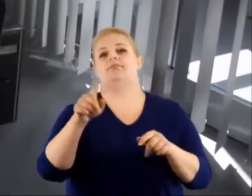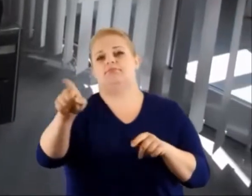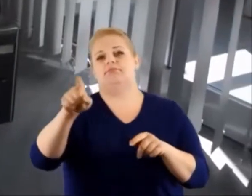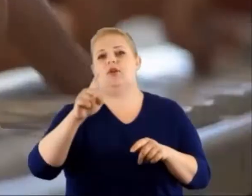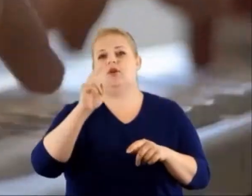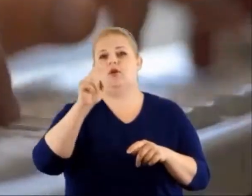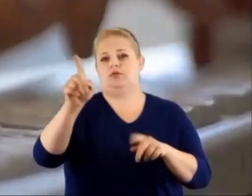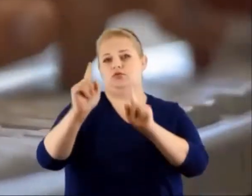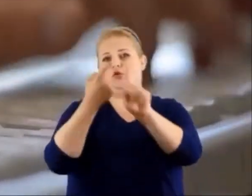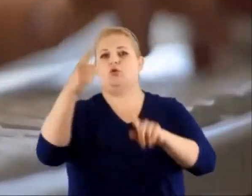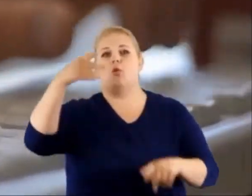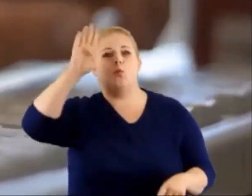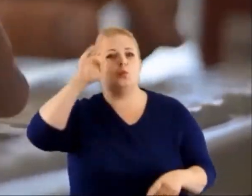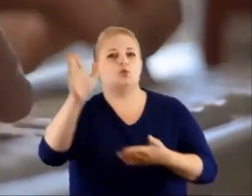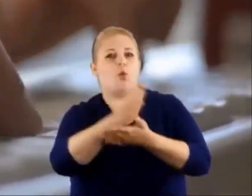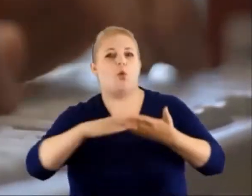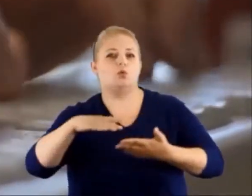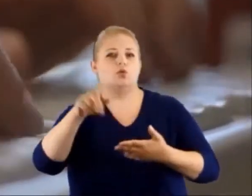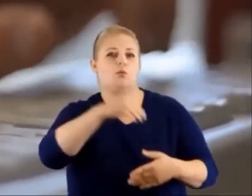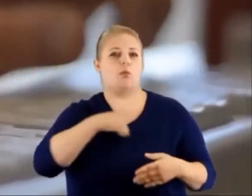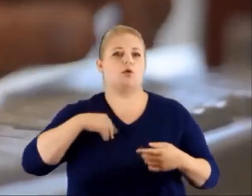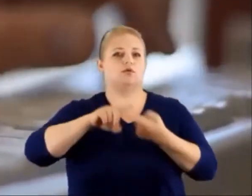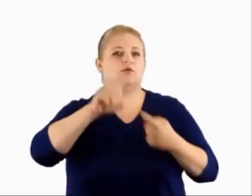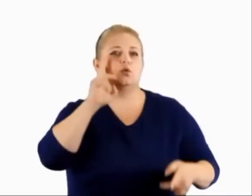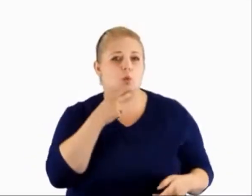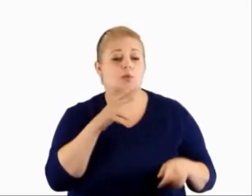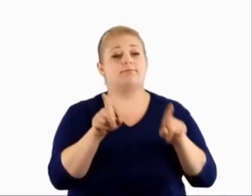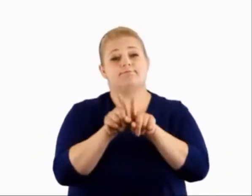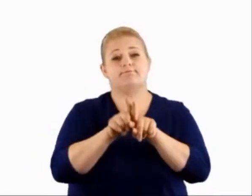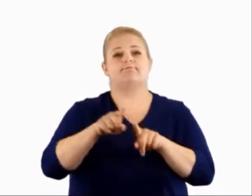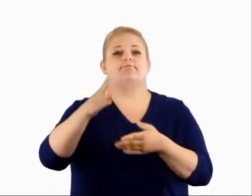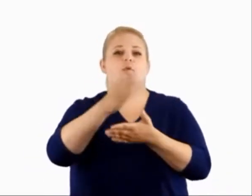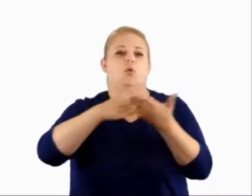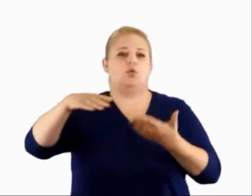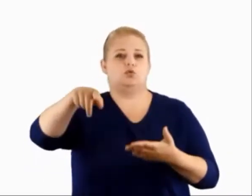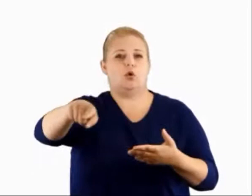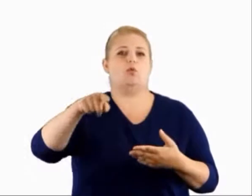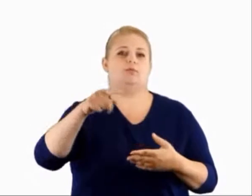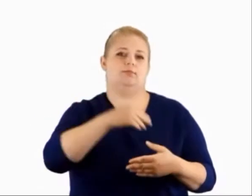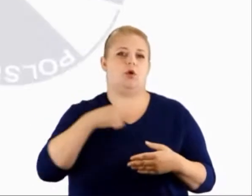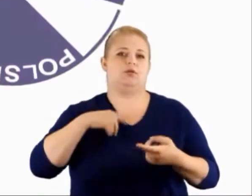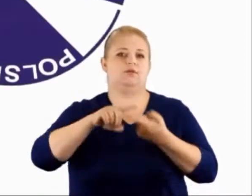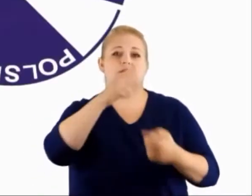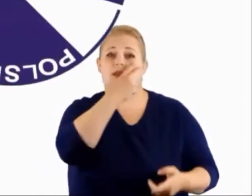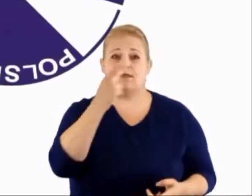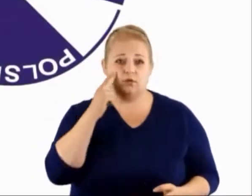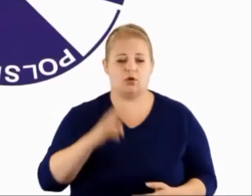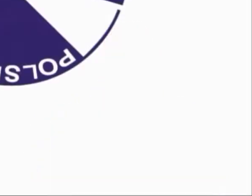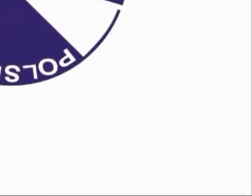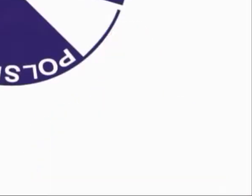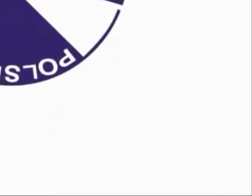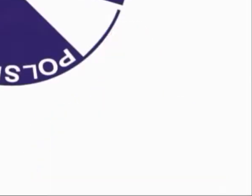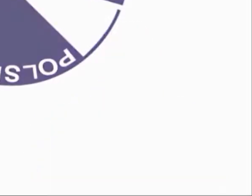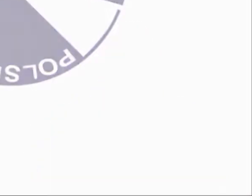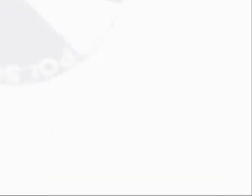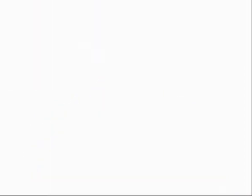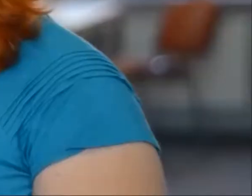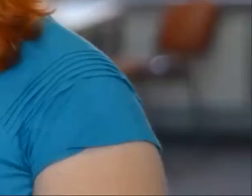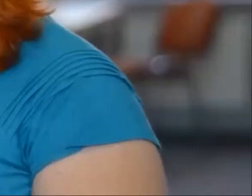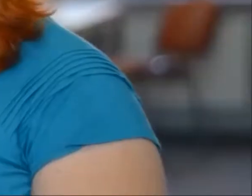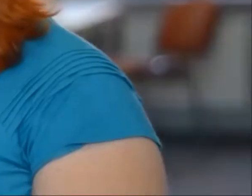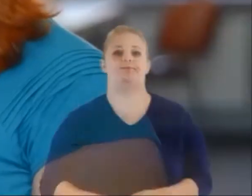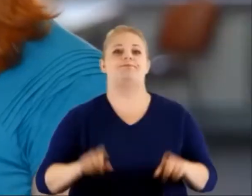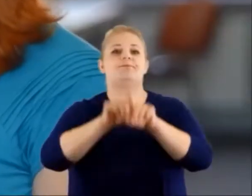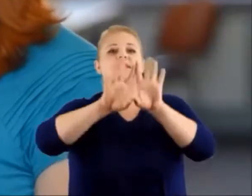osób niepełnosprawnych potwierdzają rekomendacje Łódzkiego Oddziału Polskiego Związku Głuchych i Okręgu Łódzkiego Polskiego Związku Niewidomych.